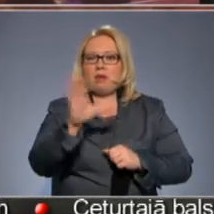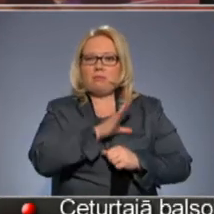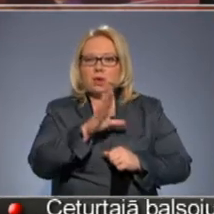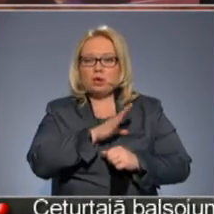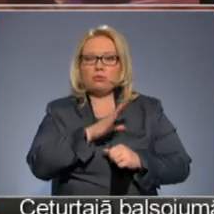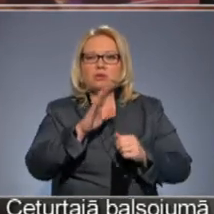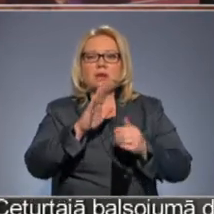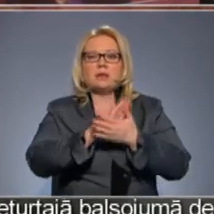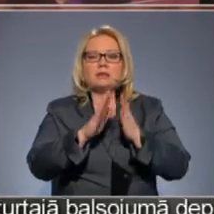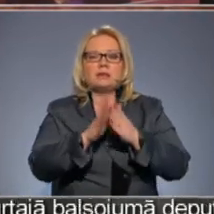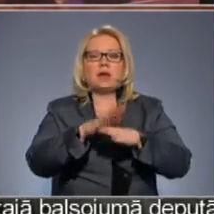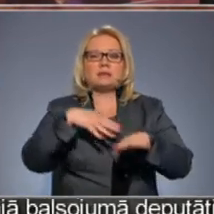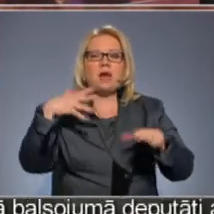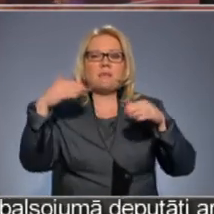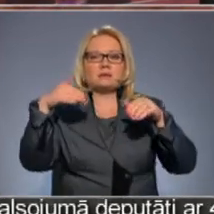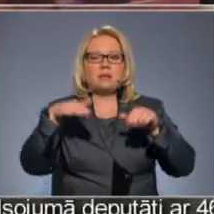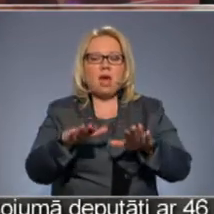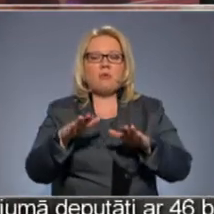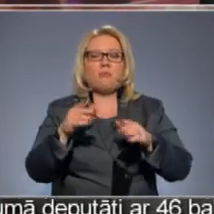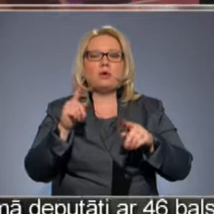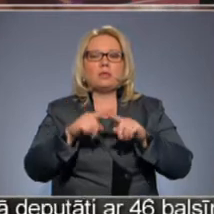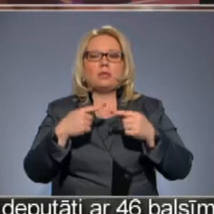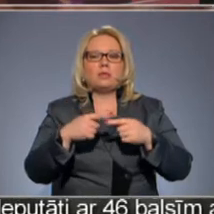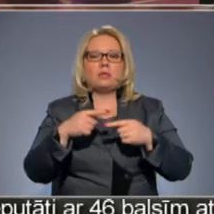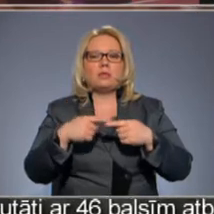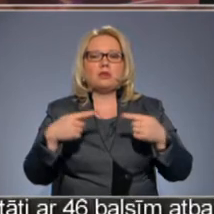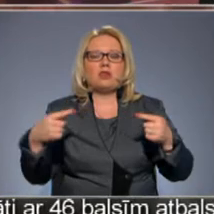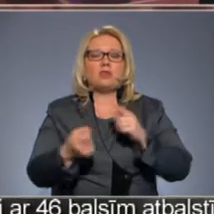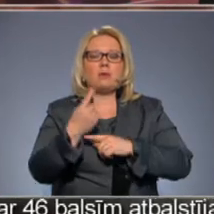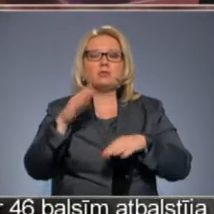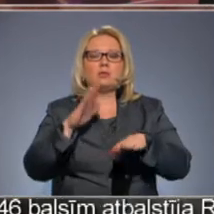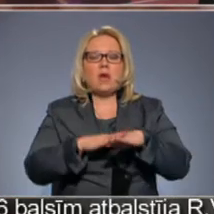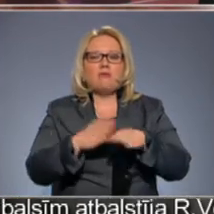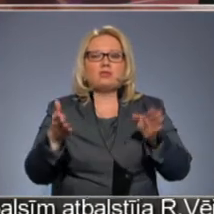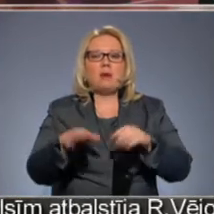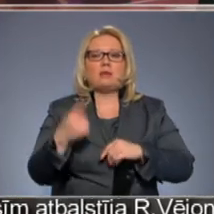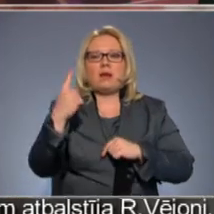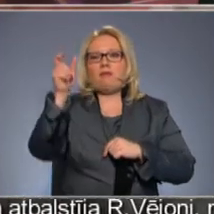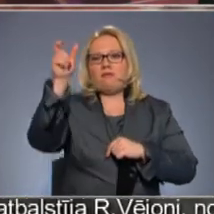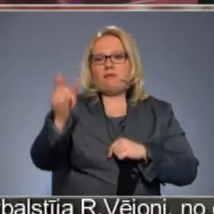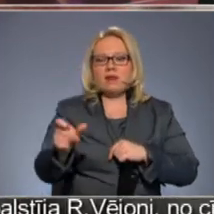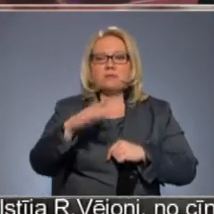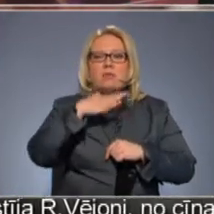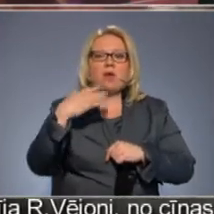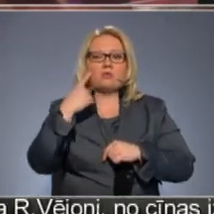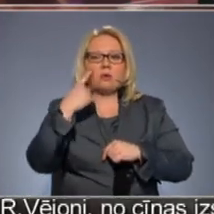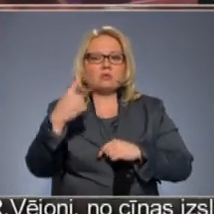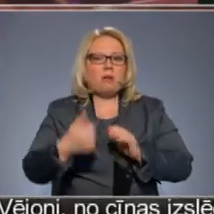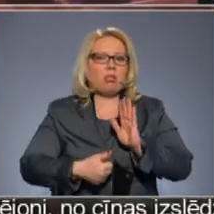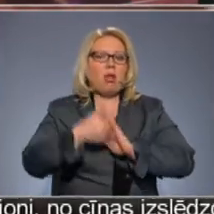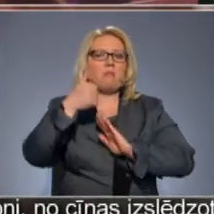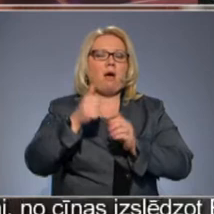saskaņā ar saimus lēmumu, dažādi iemesli dēļ. Viņš šobrīd ir palicis kā pēdējais, no cīmredzot pēc daudz ieskatiem labākais